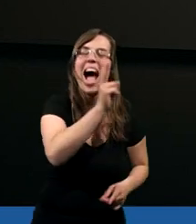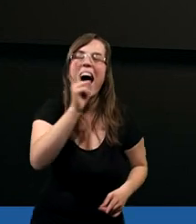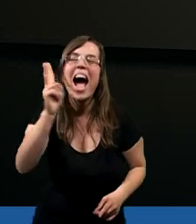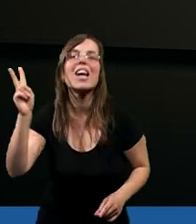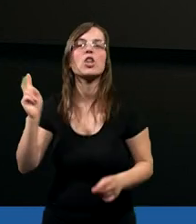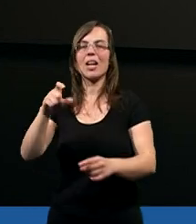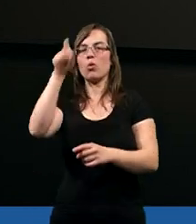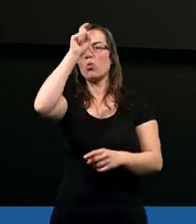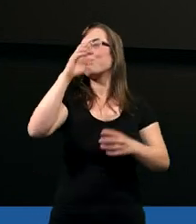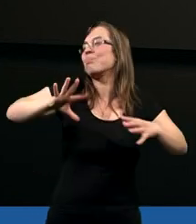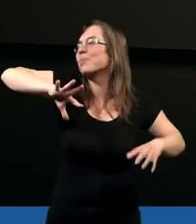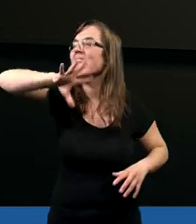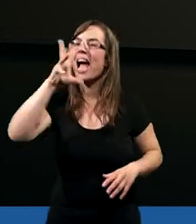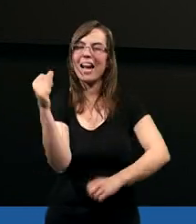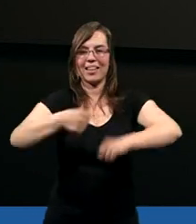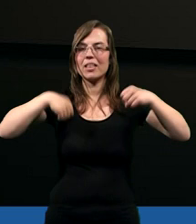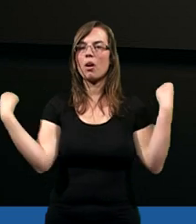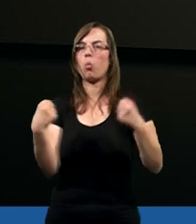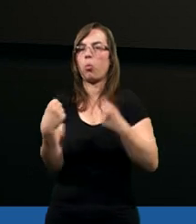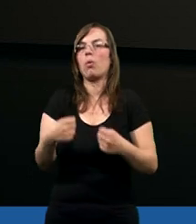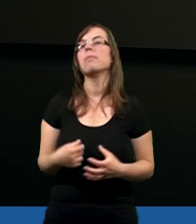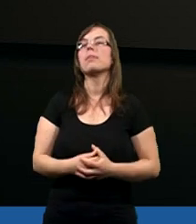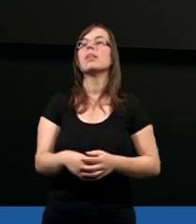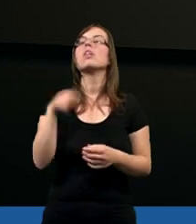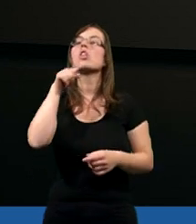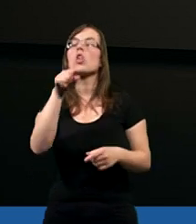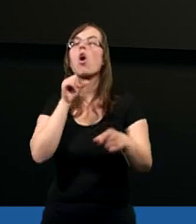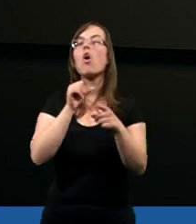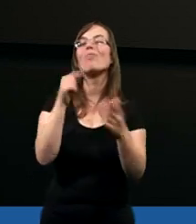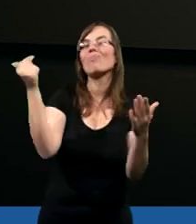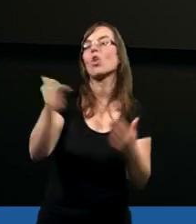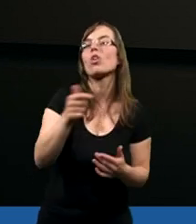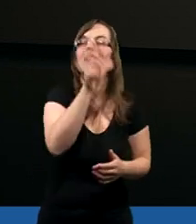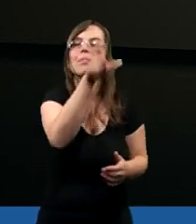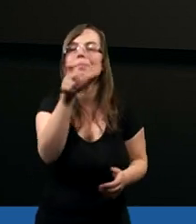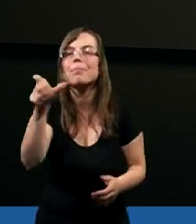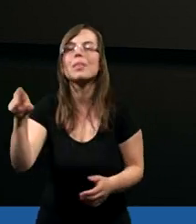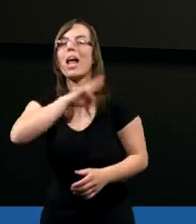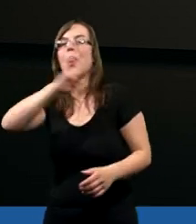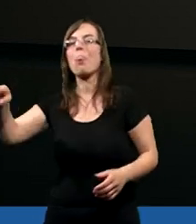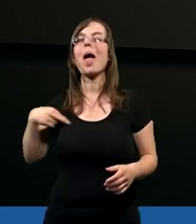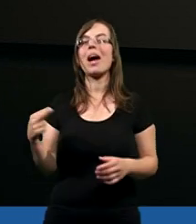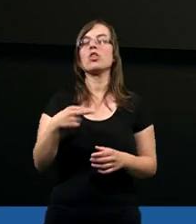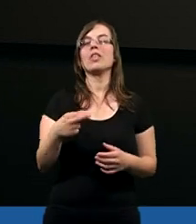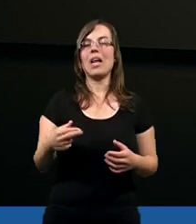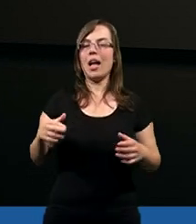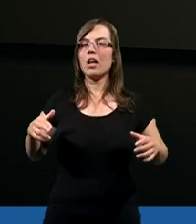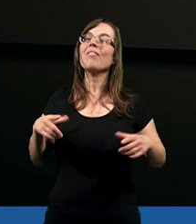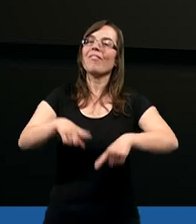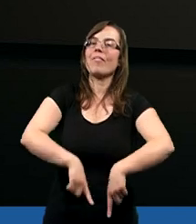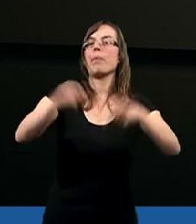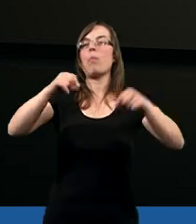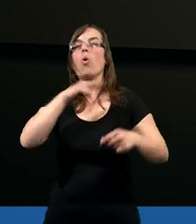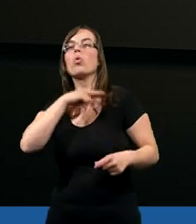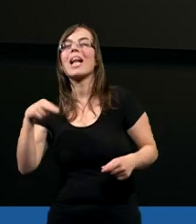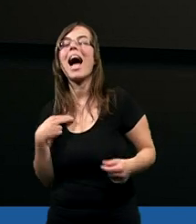każdego człowieka. Przepiękna i to dotyczy już naszej, naszego